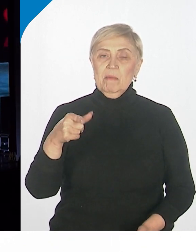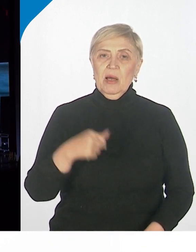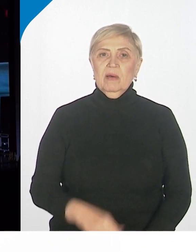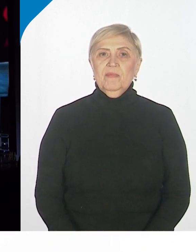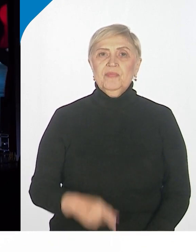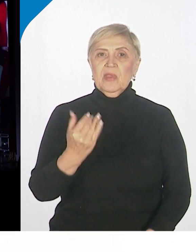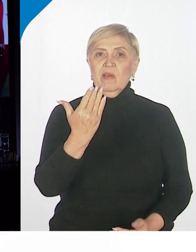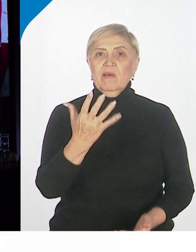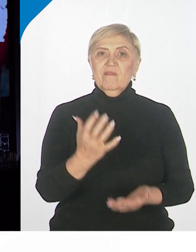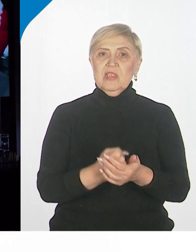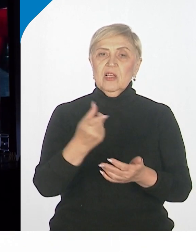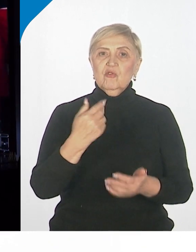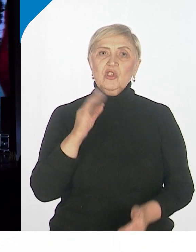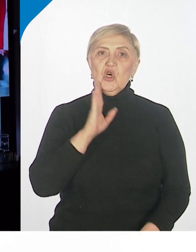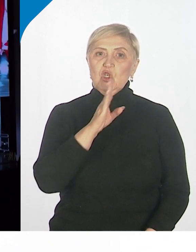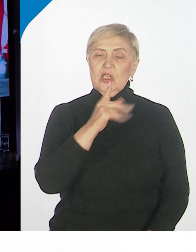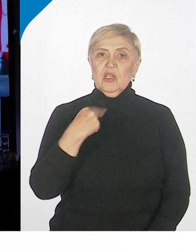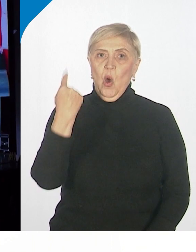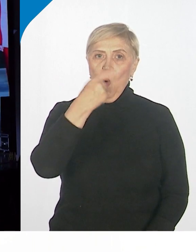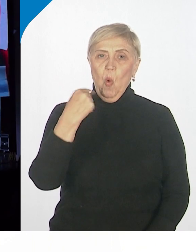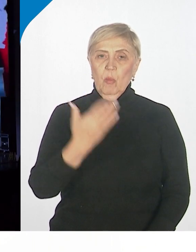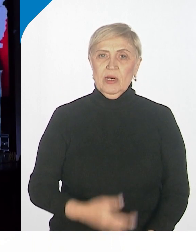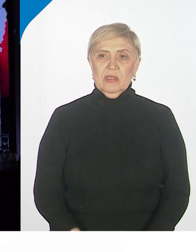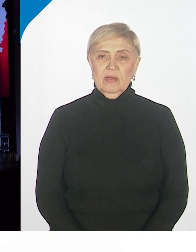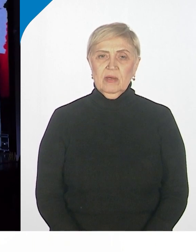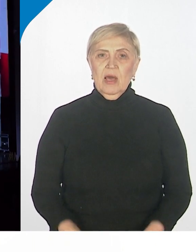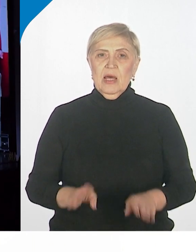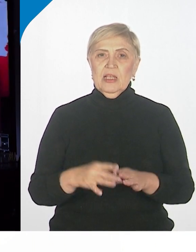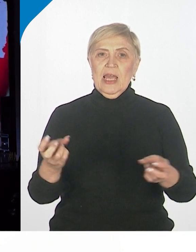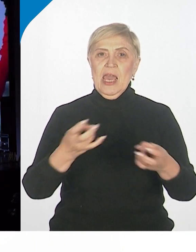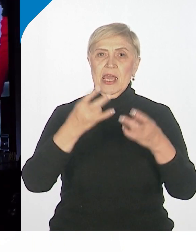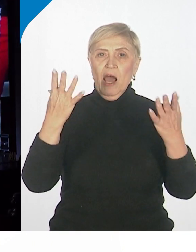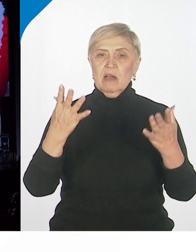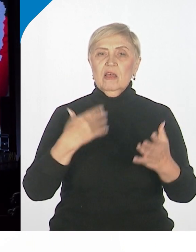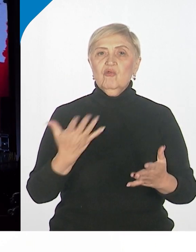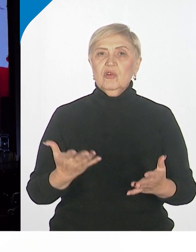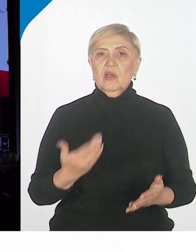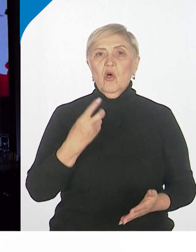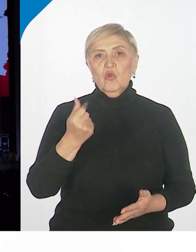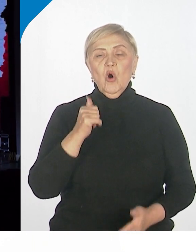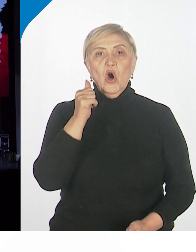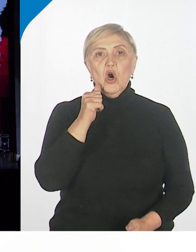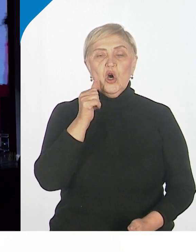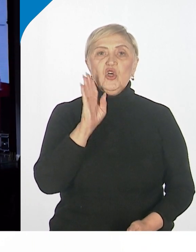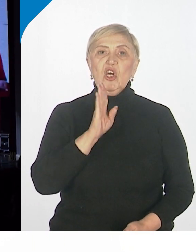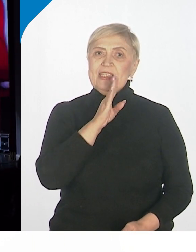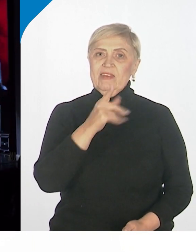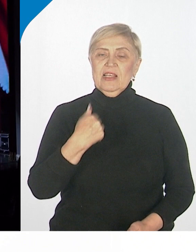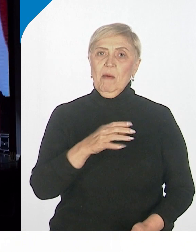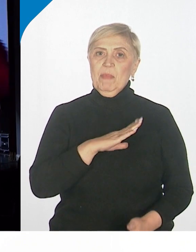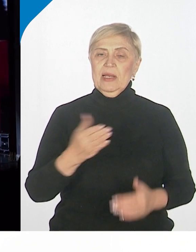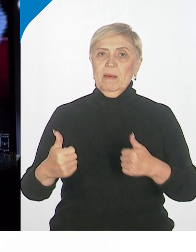женские образы такие чуть-чуть дерзкие яркие современные но безусловно женственные были близки